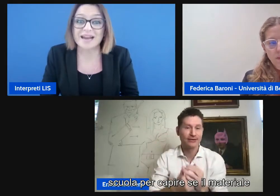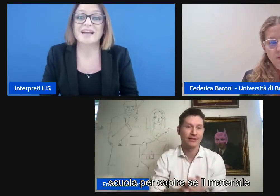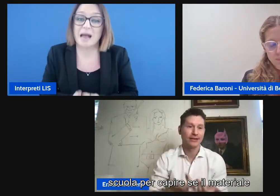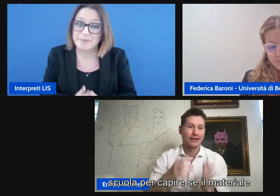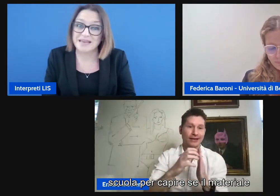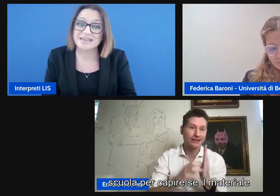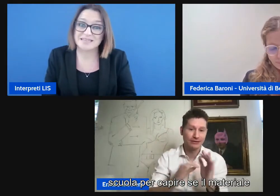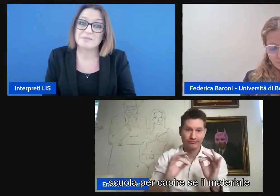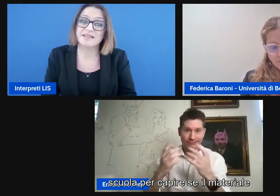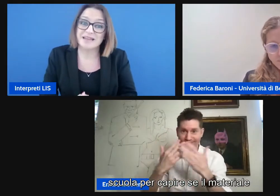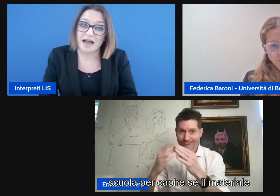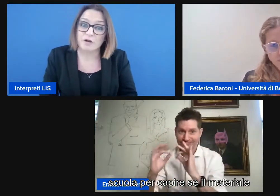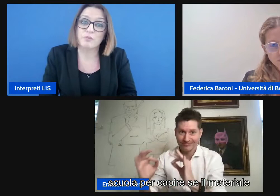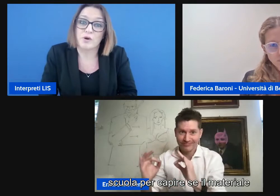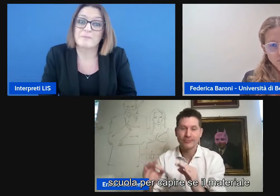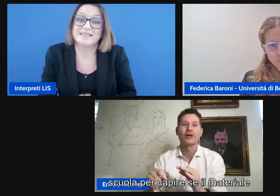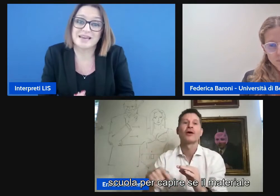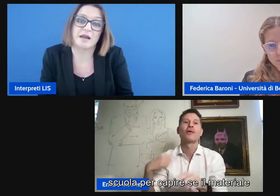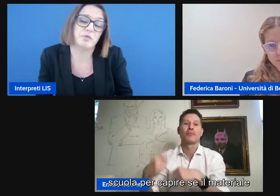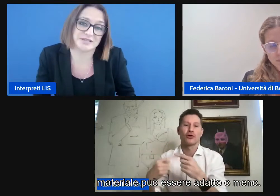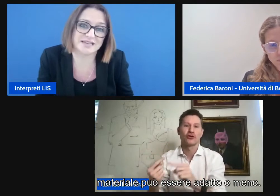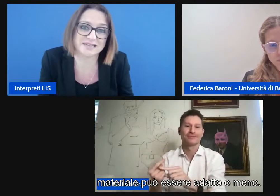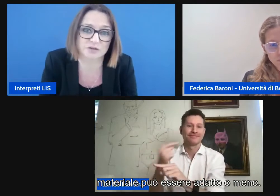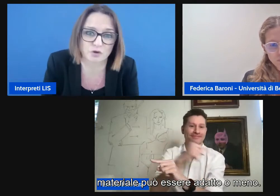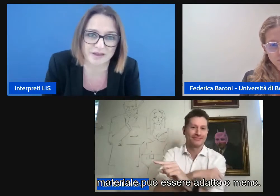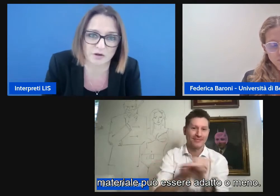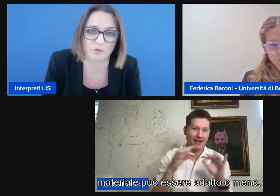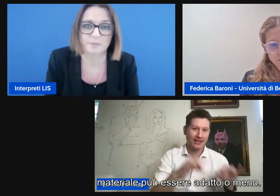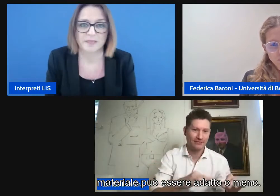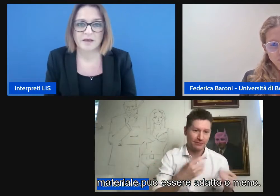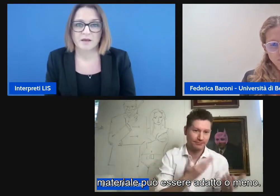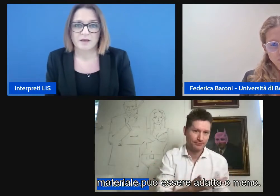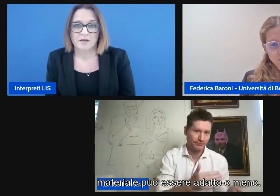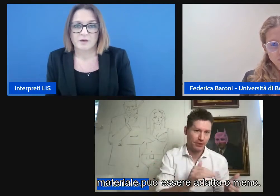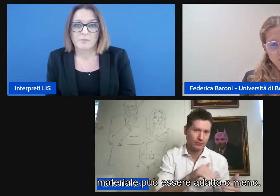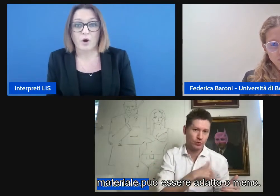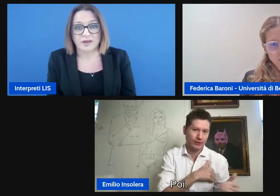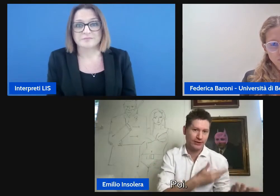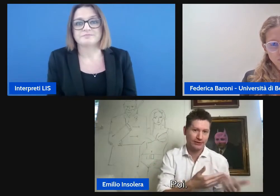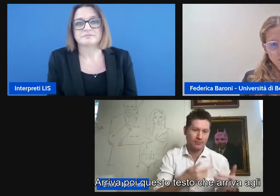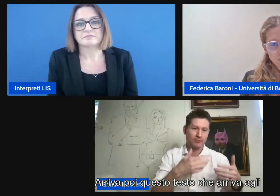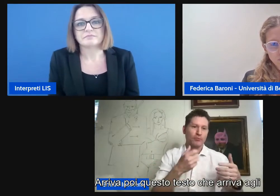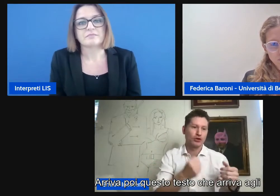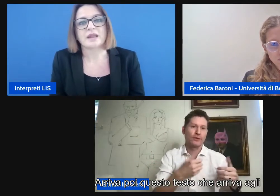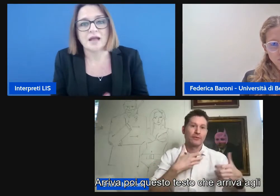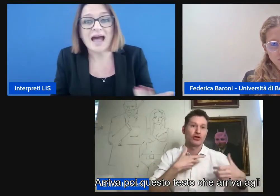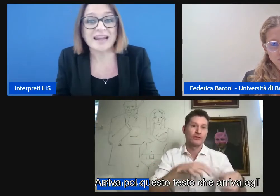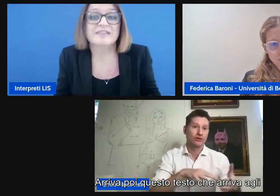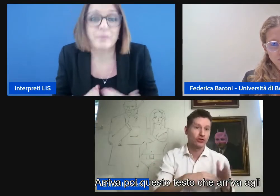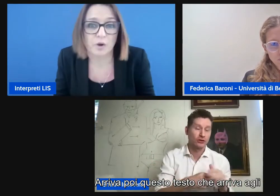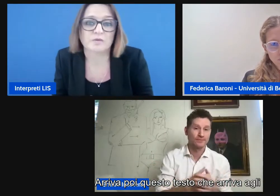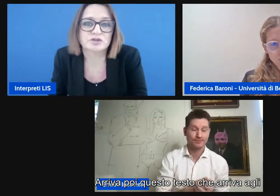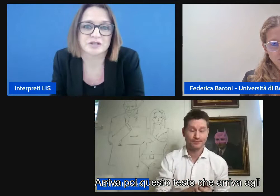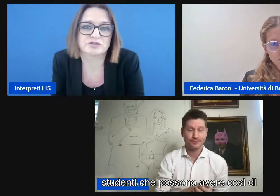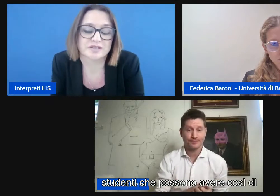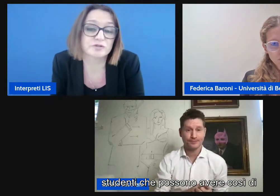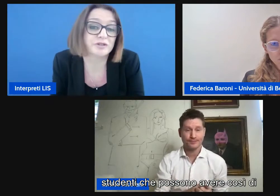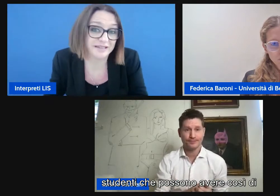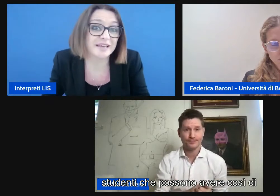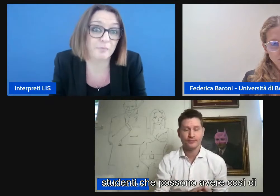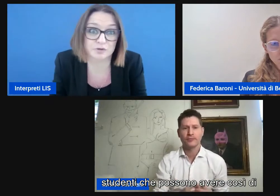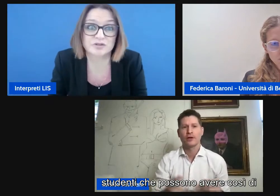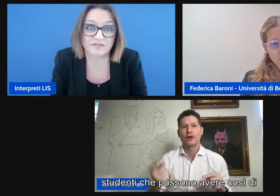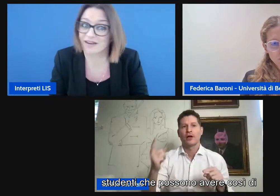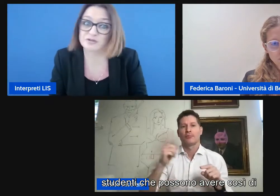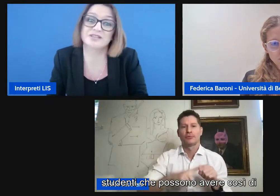per capire se il materiale può essere adatto o meno poi arriva poi questo testo